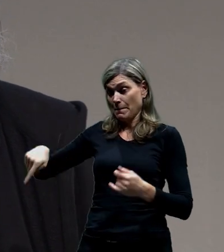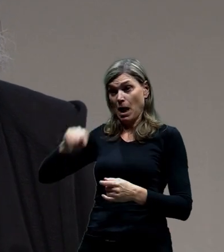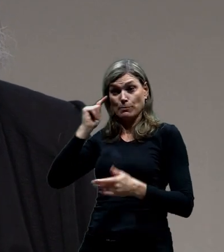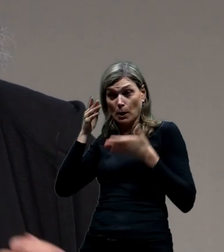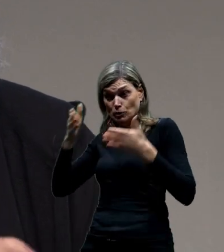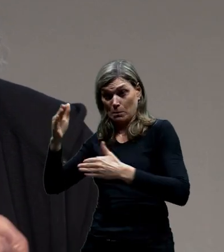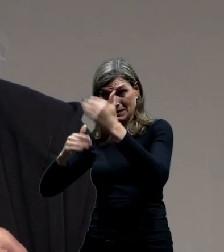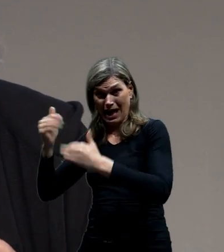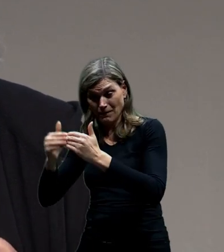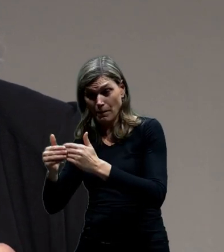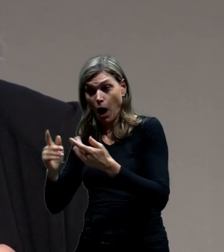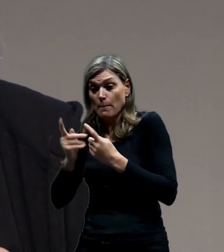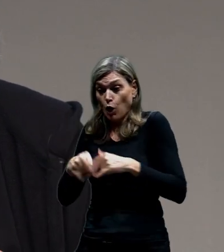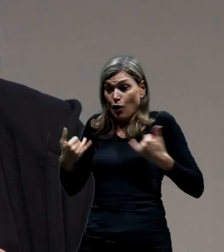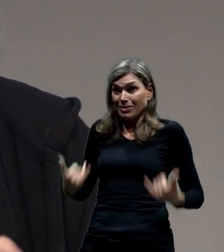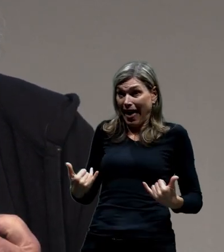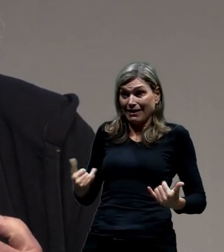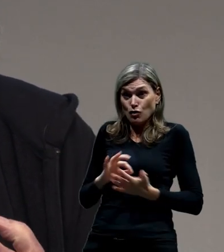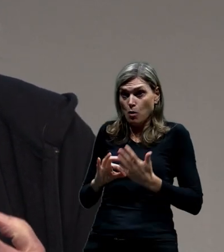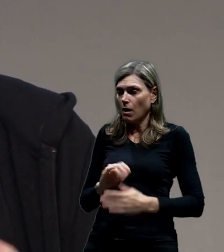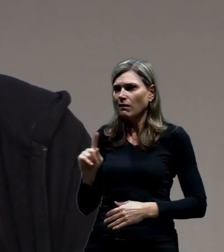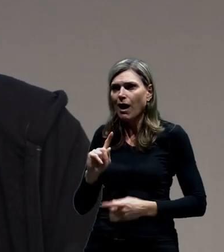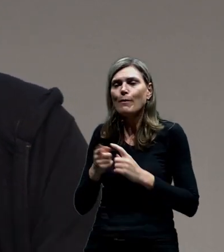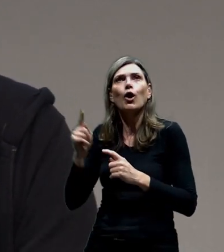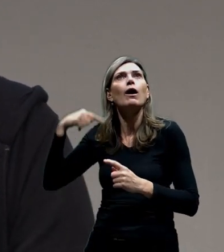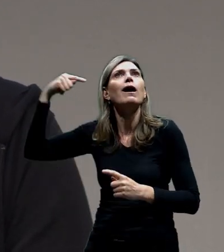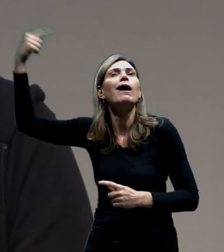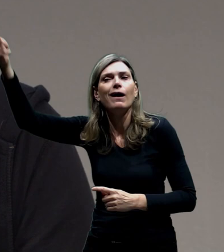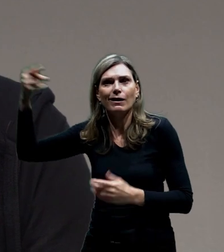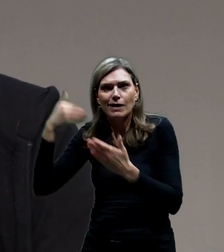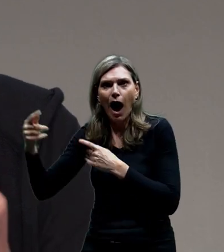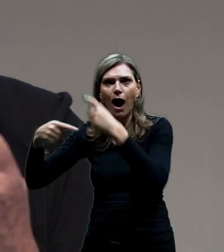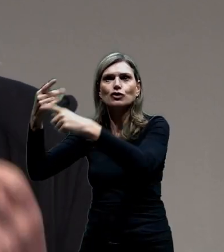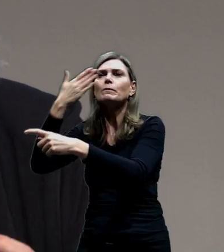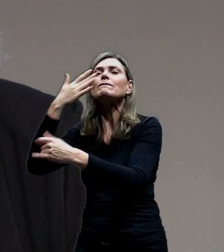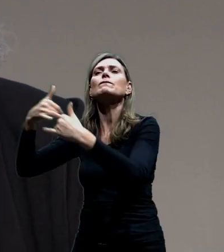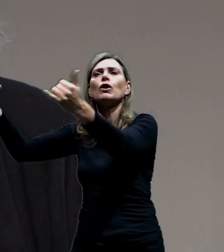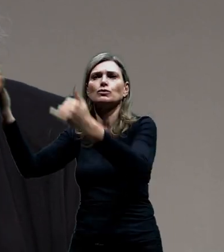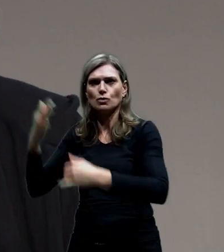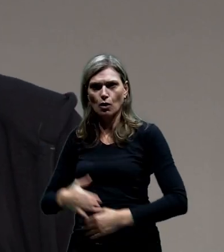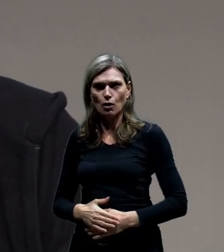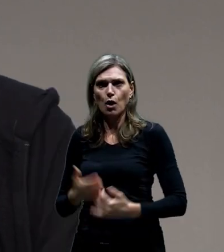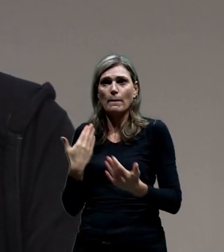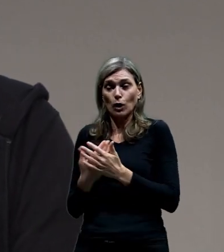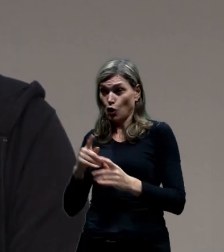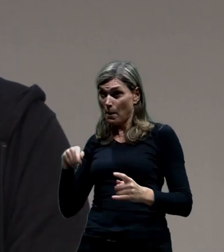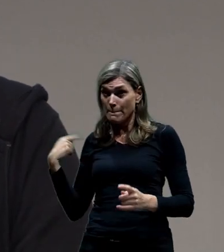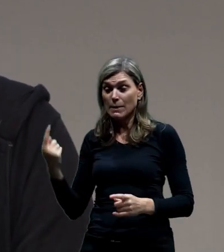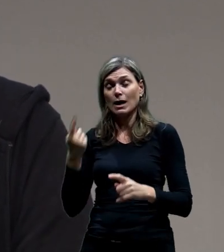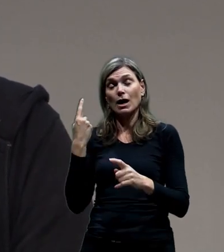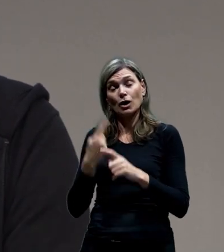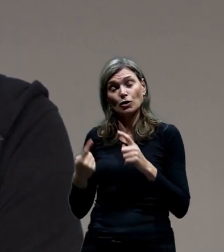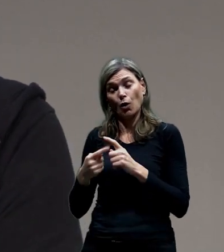století. A v tom je to trošku jako, je mi líto, že, nebo mám pocit, že bychom měli nad tímhle maličko